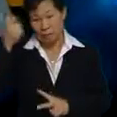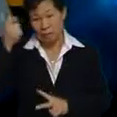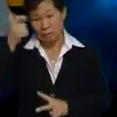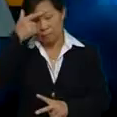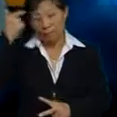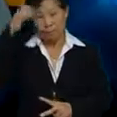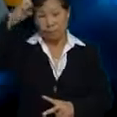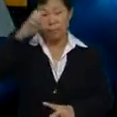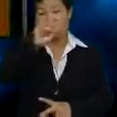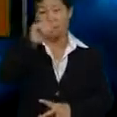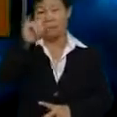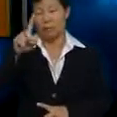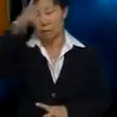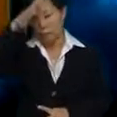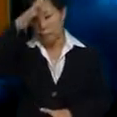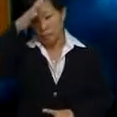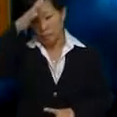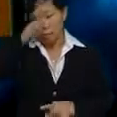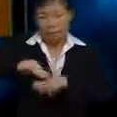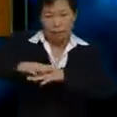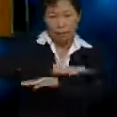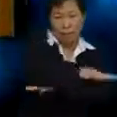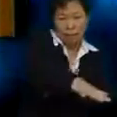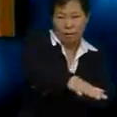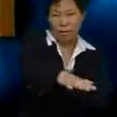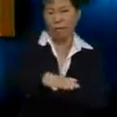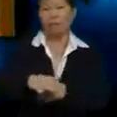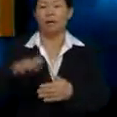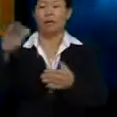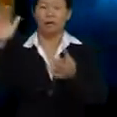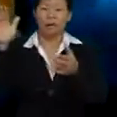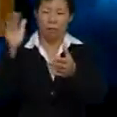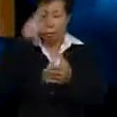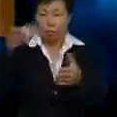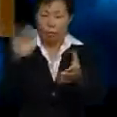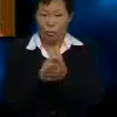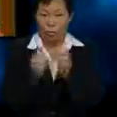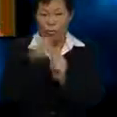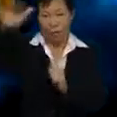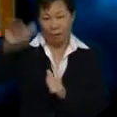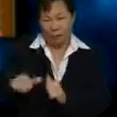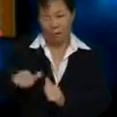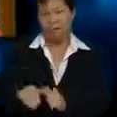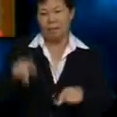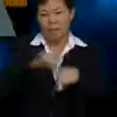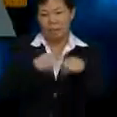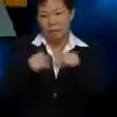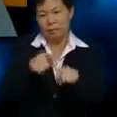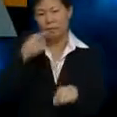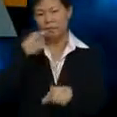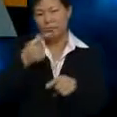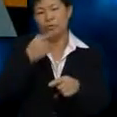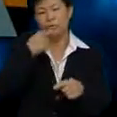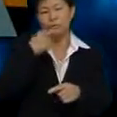Cik Syed rasakan yang abah gunakan pengaruh hartanya Untuk berkahwin dengan adik dia Tapi dalam masa yang sama Dia nak suruh